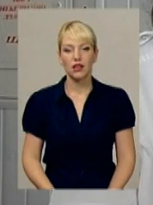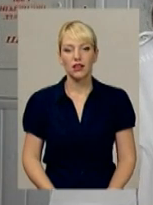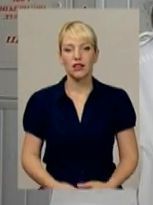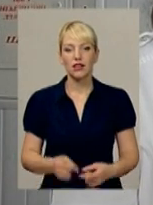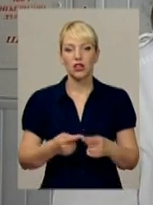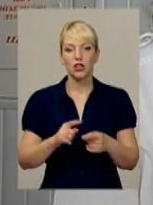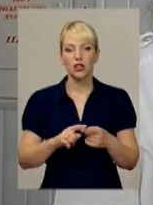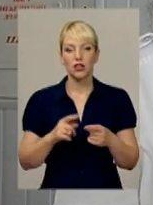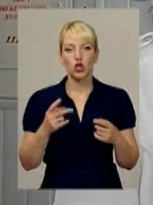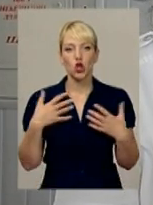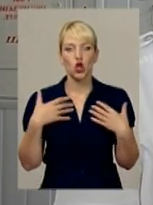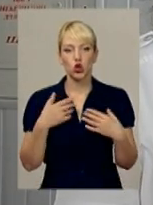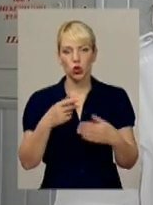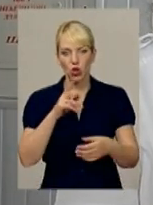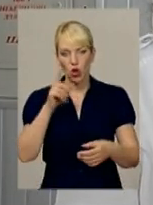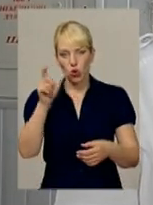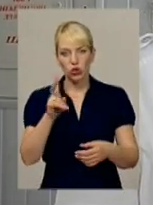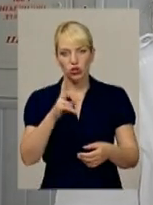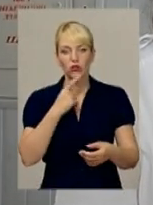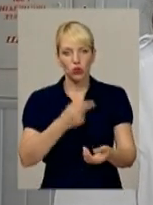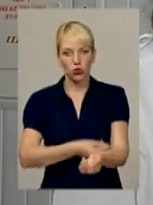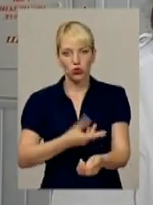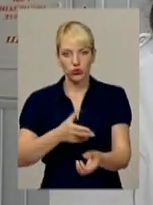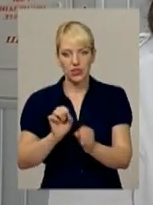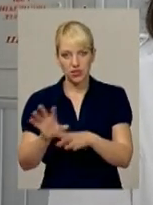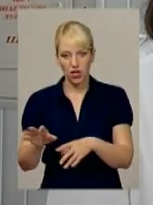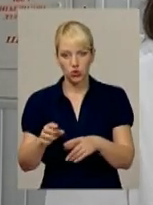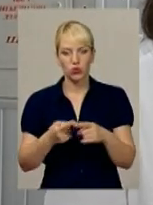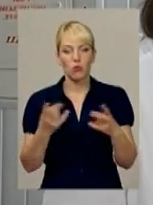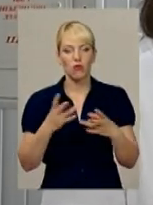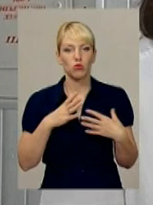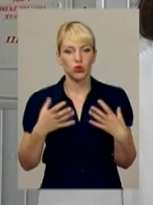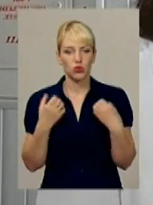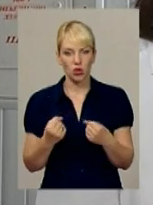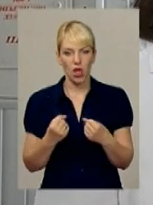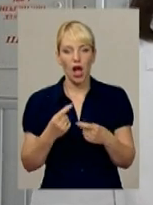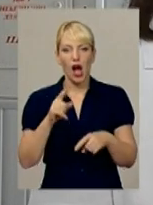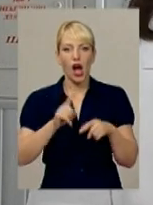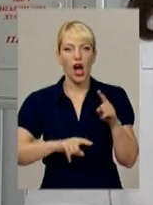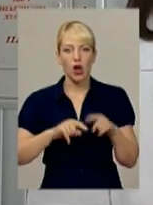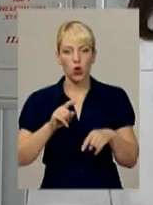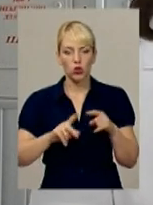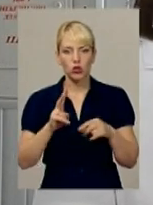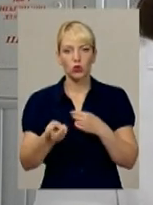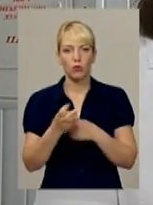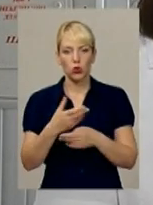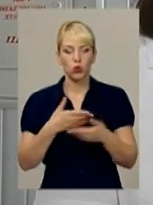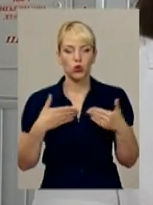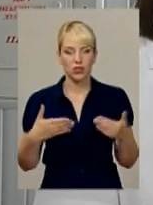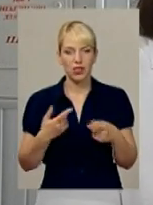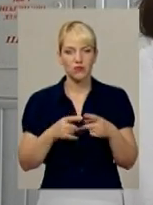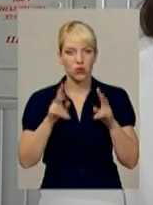взагалі повинен бути здоровий. Тому з родичів, які приходять до нас, часто вони бувають необізнані. І частину тих